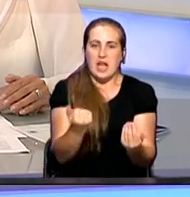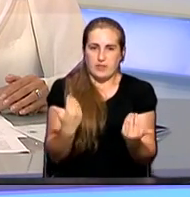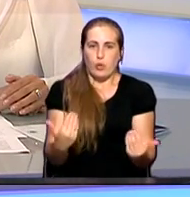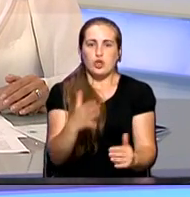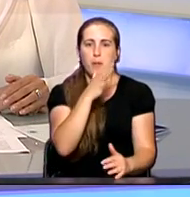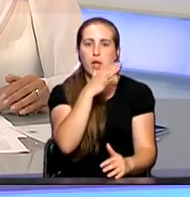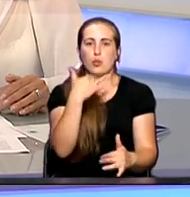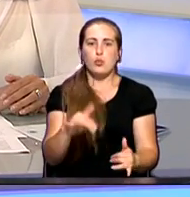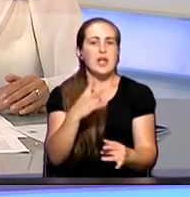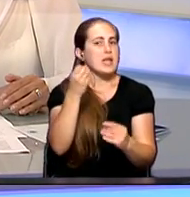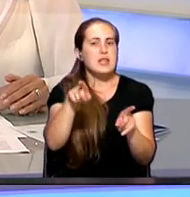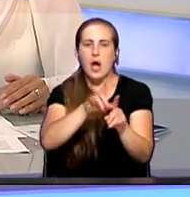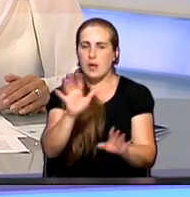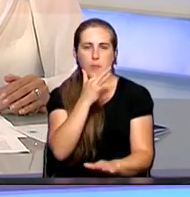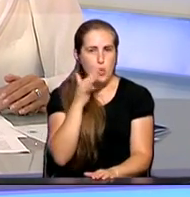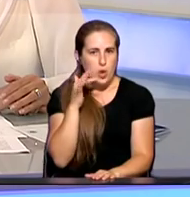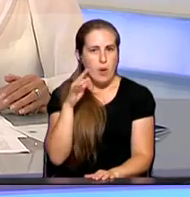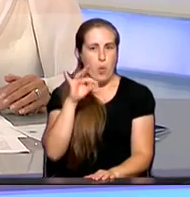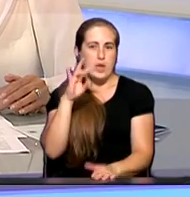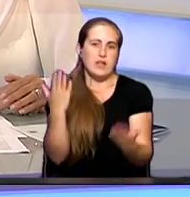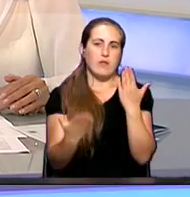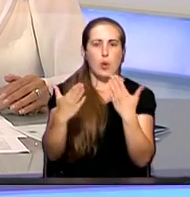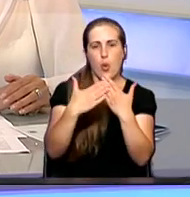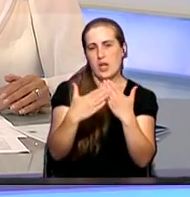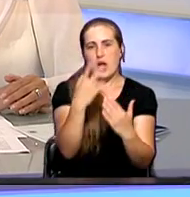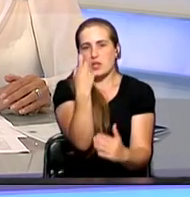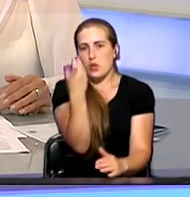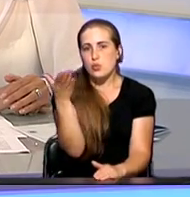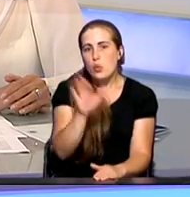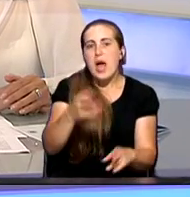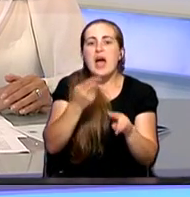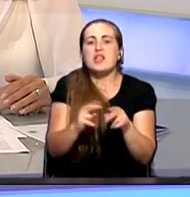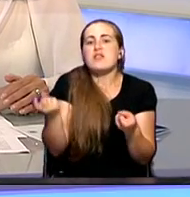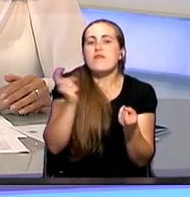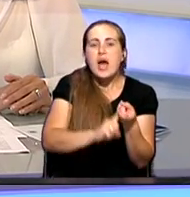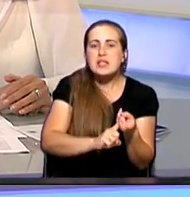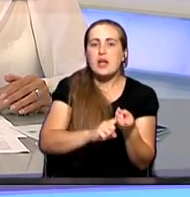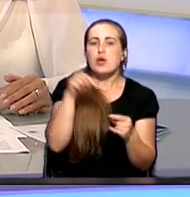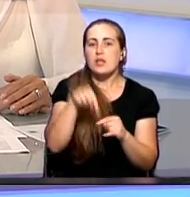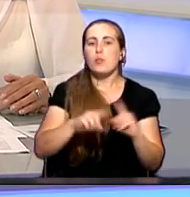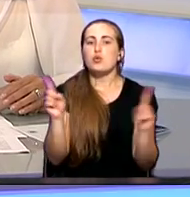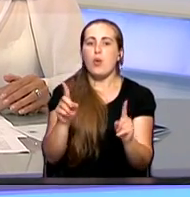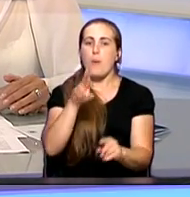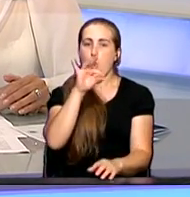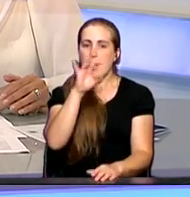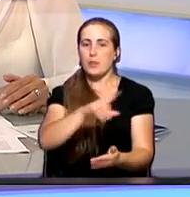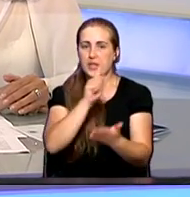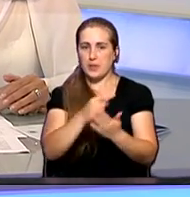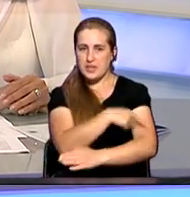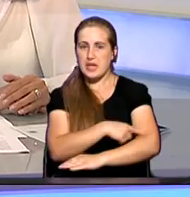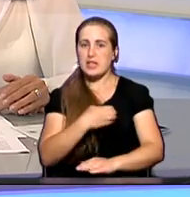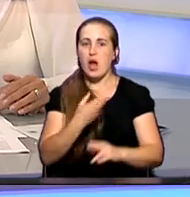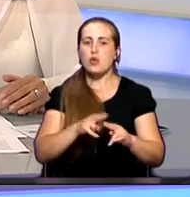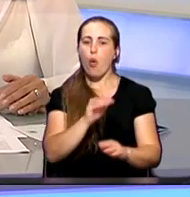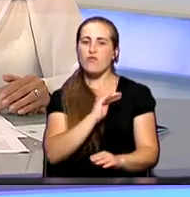не так много полисов, наверное, около 100. Это связано с тем, что полис обязательного медицинского страхования – это